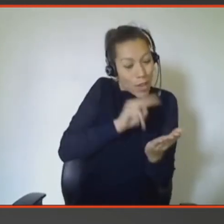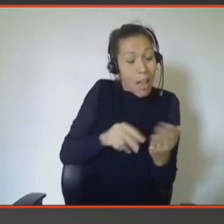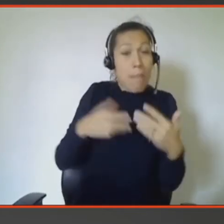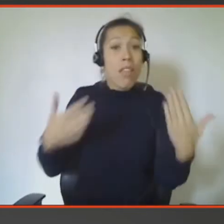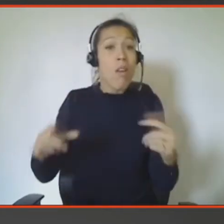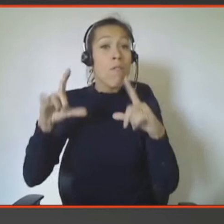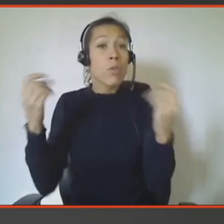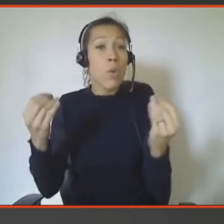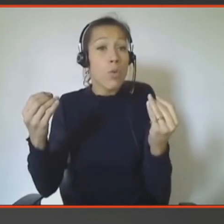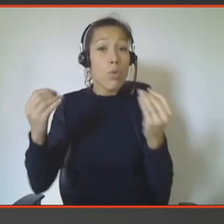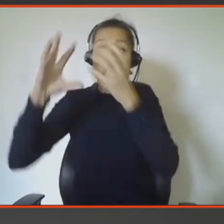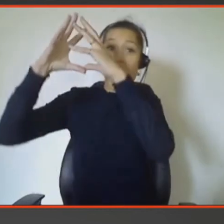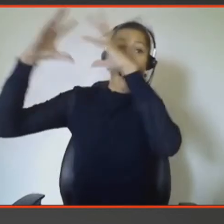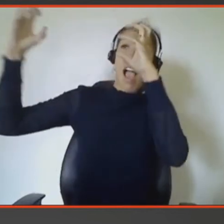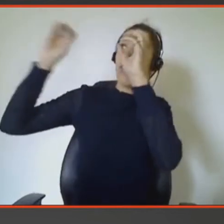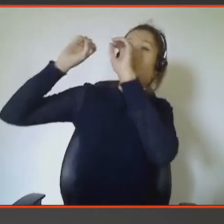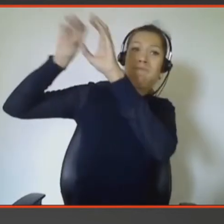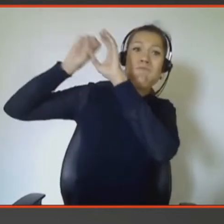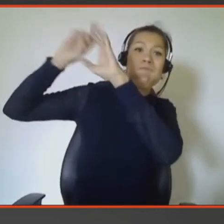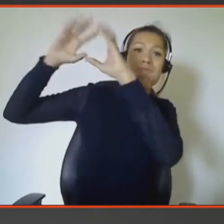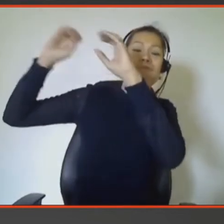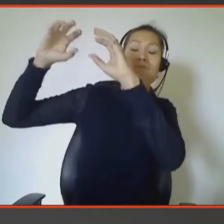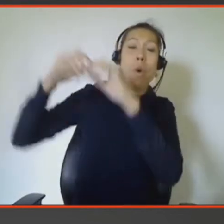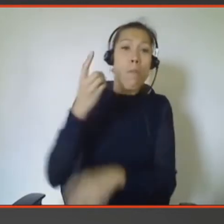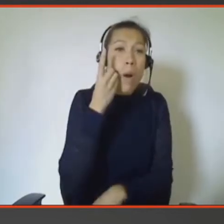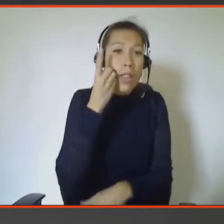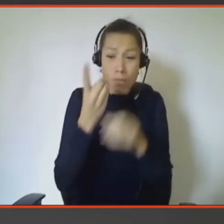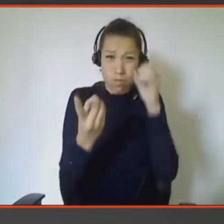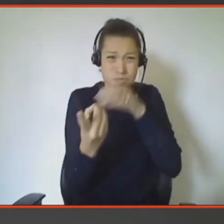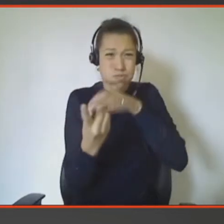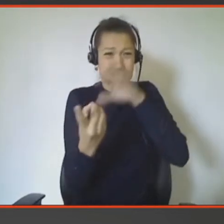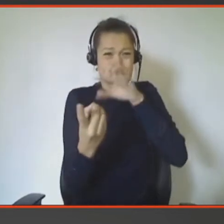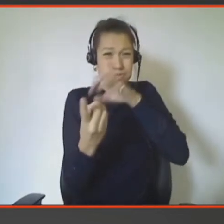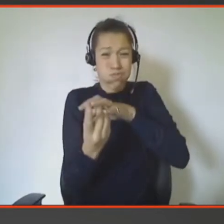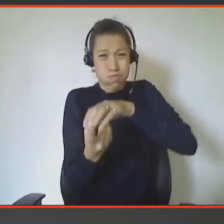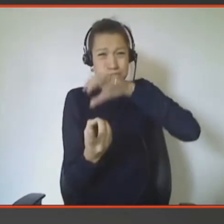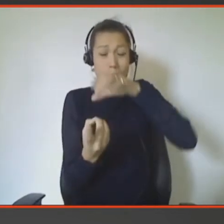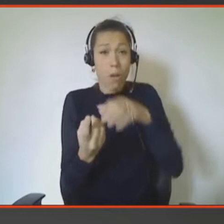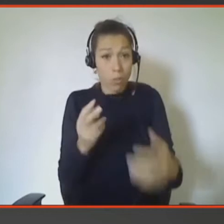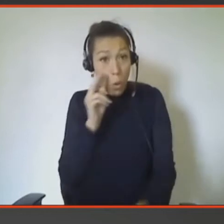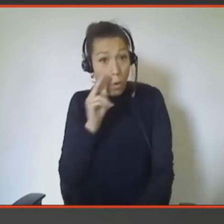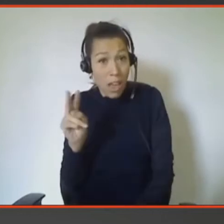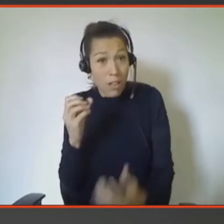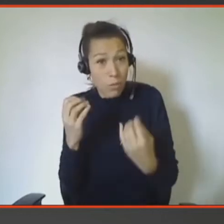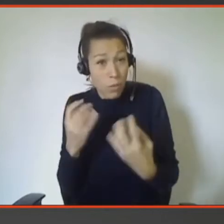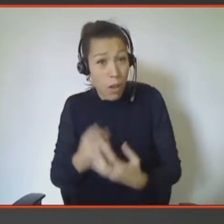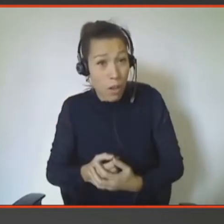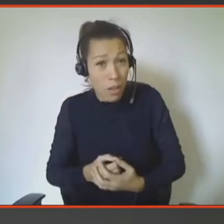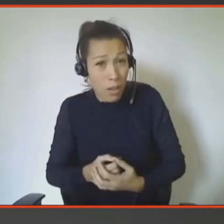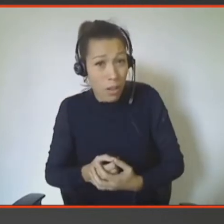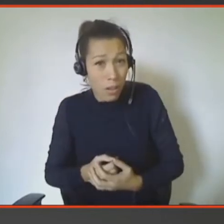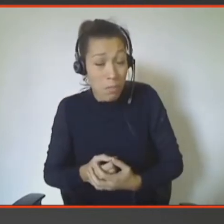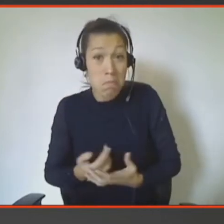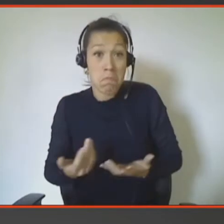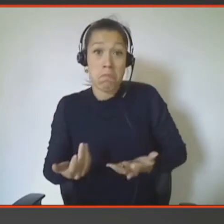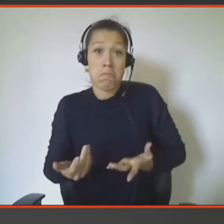cloud, à droite, à gauche, sur nos différents appareils ? Est-ce que vraiment, on les regarde aussi souvent ? Ou est-ce que finalement, nos contenus de